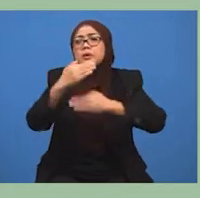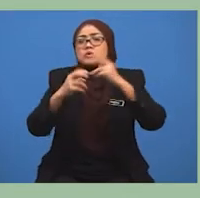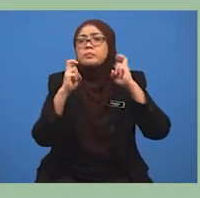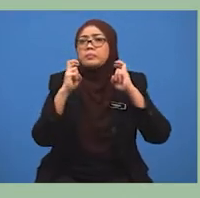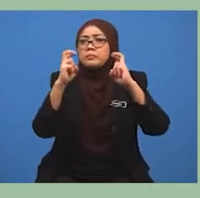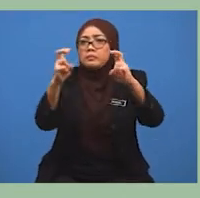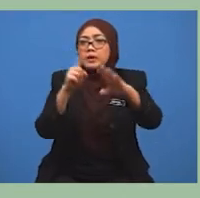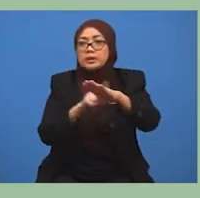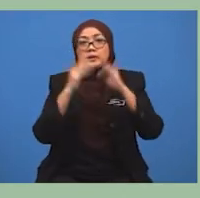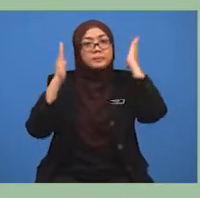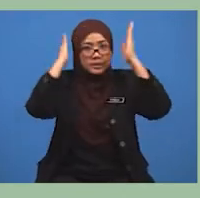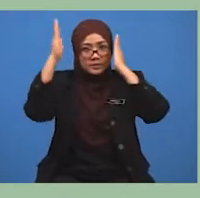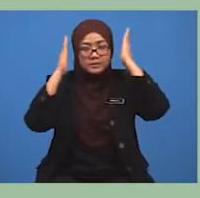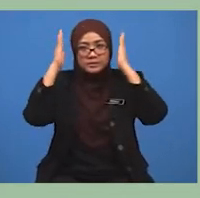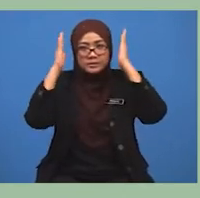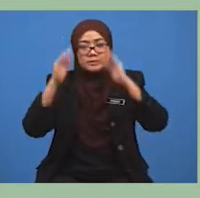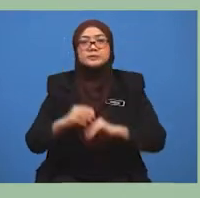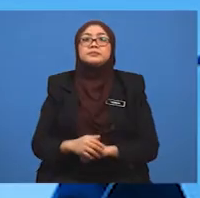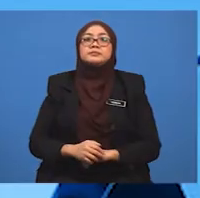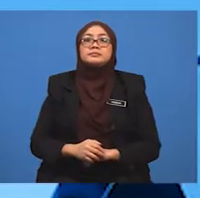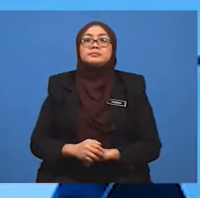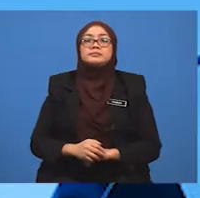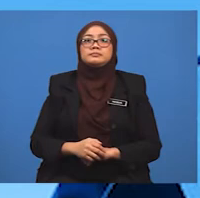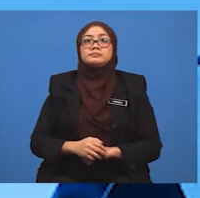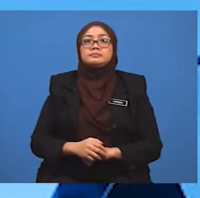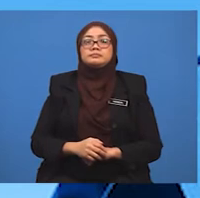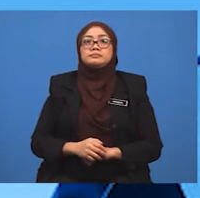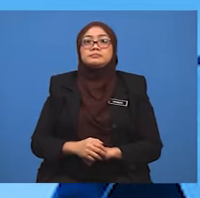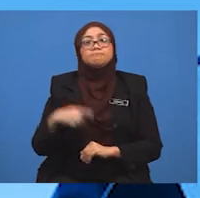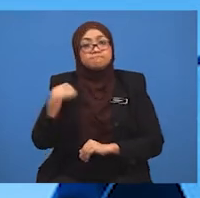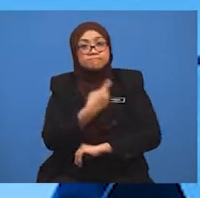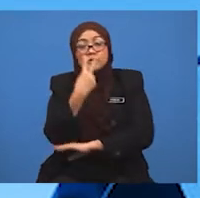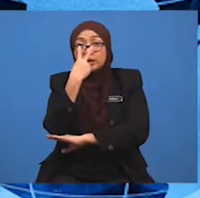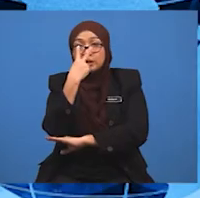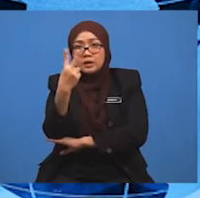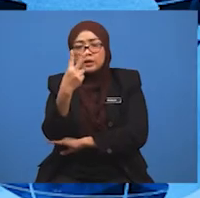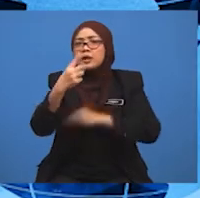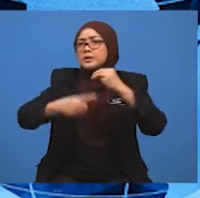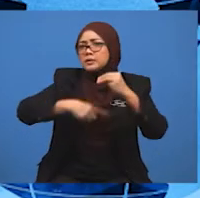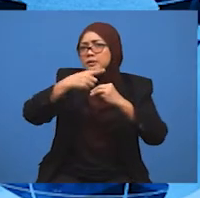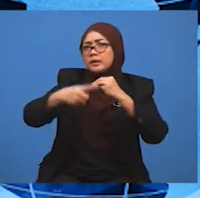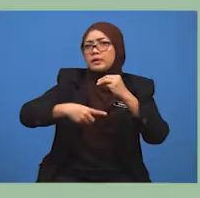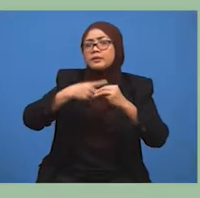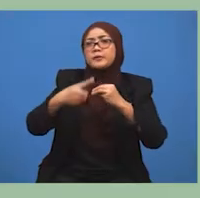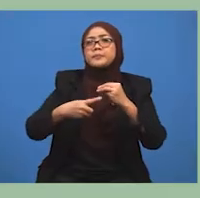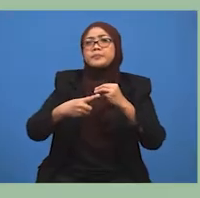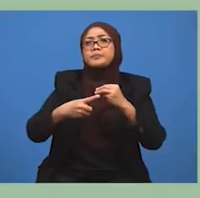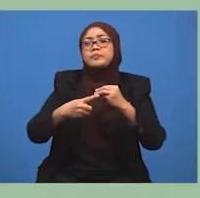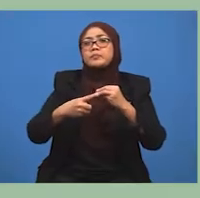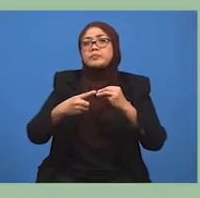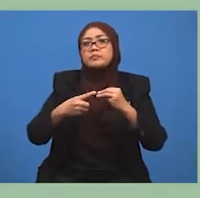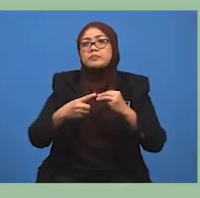pengangkutan di Malaysia. Seterusnya, kita lihat tentang kegiatan